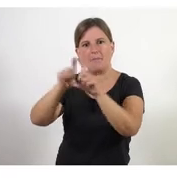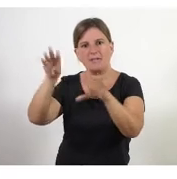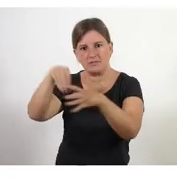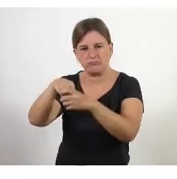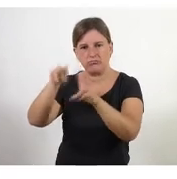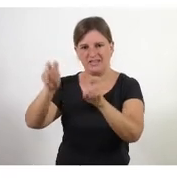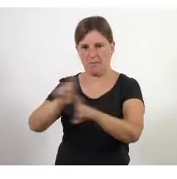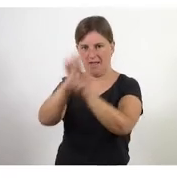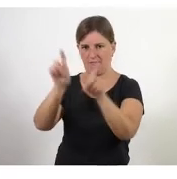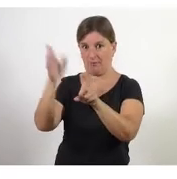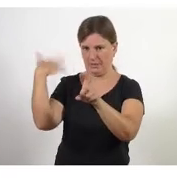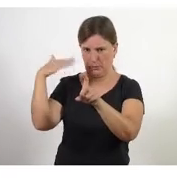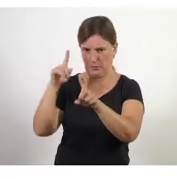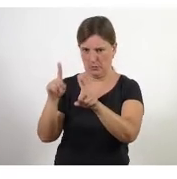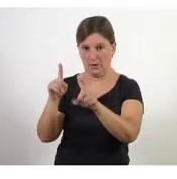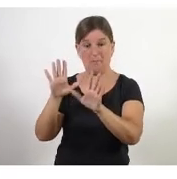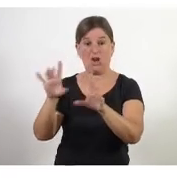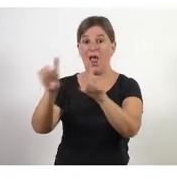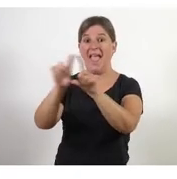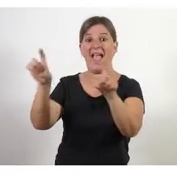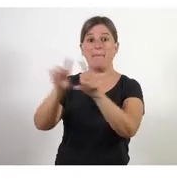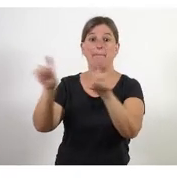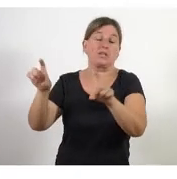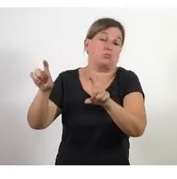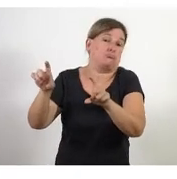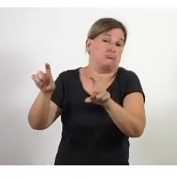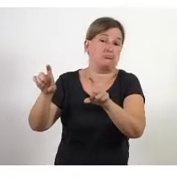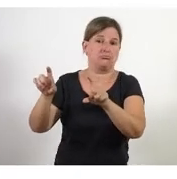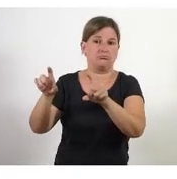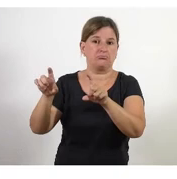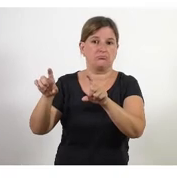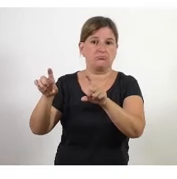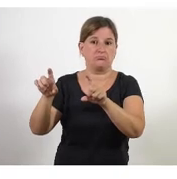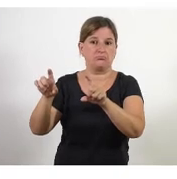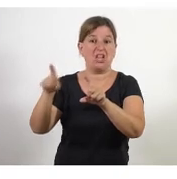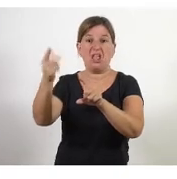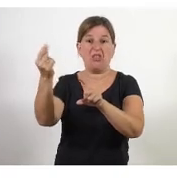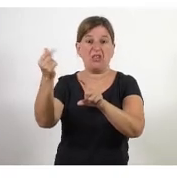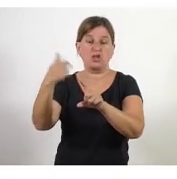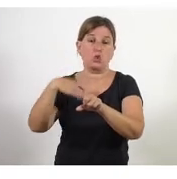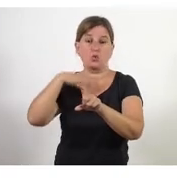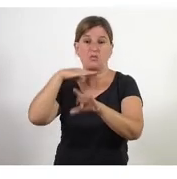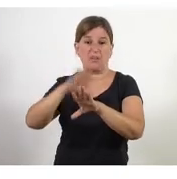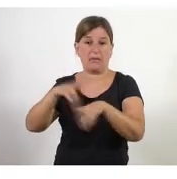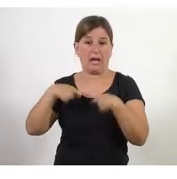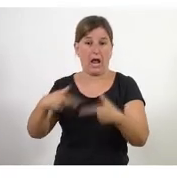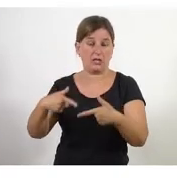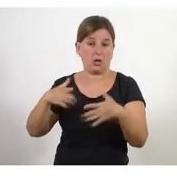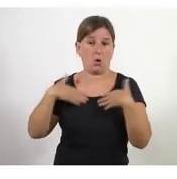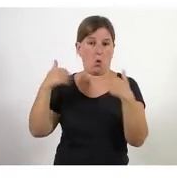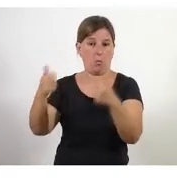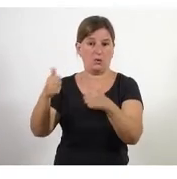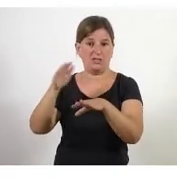informàtic però clar com eren empreses doncs mira què dic jo que bé tenien els calés per poder-se'ls gastar per